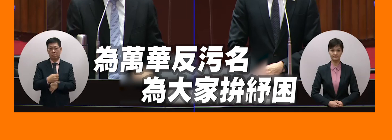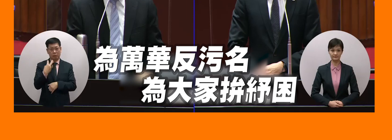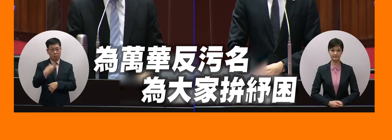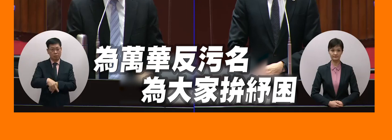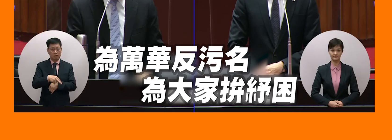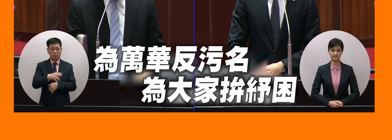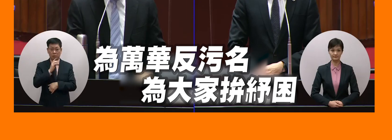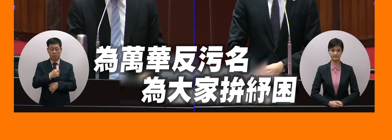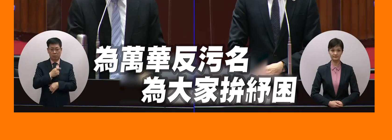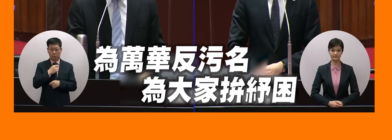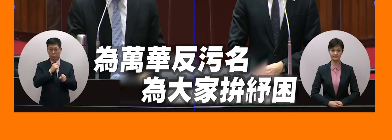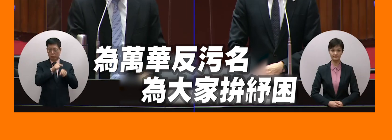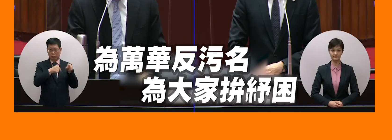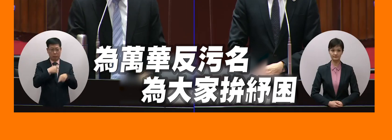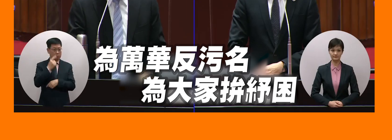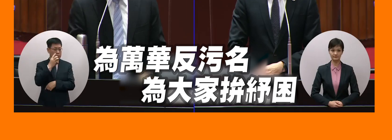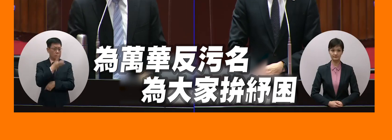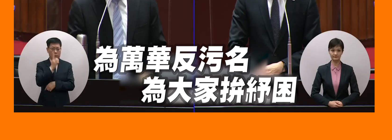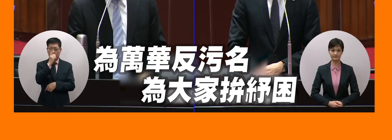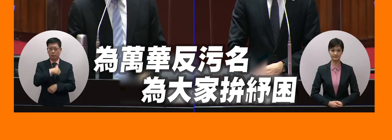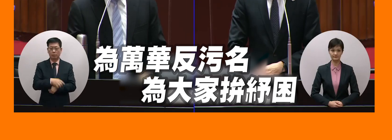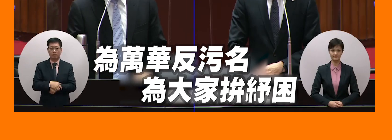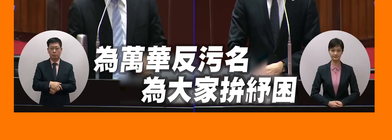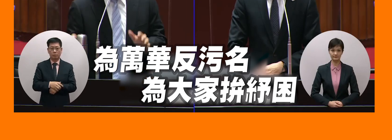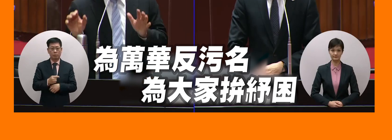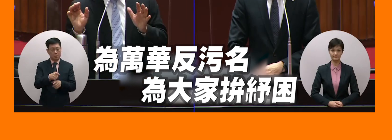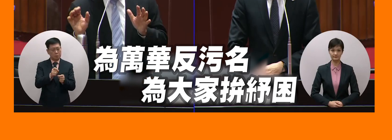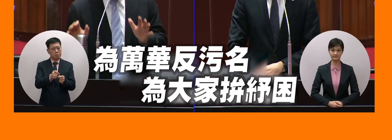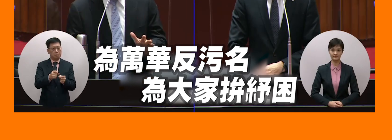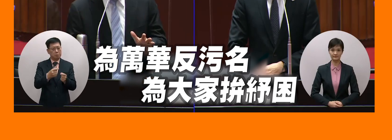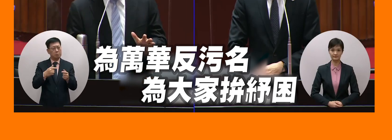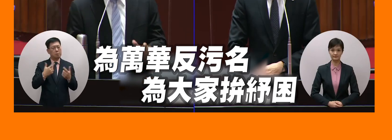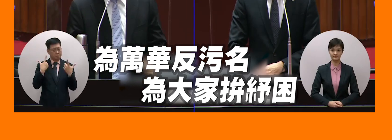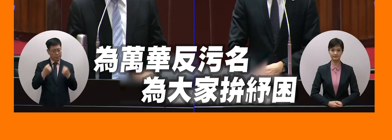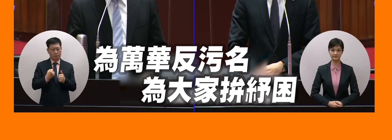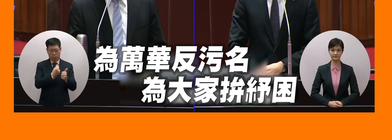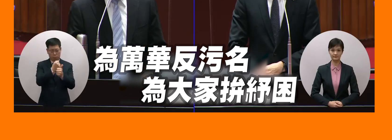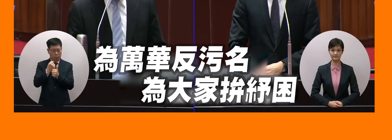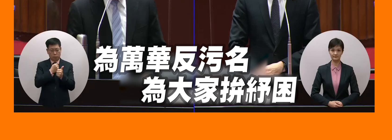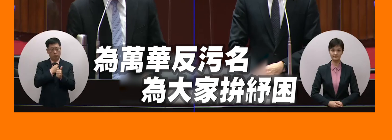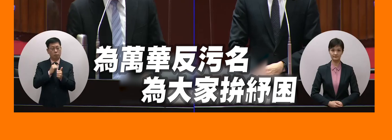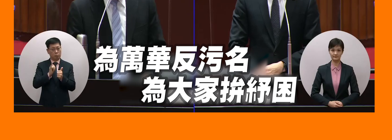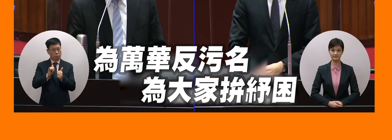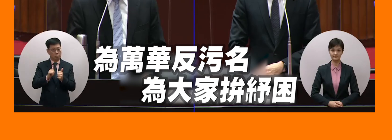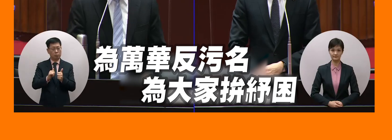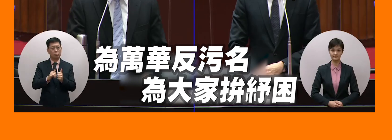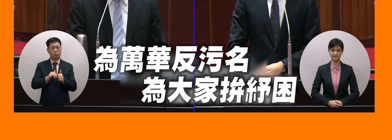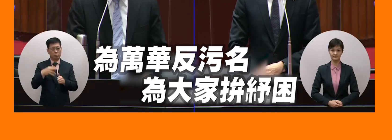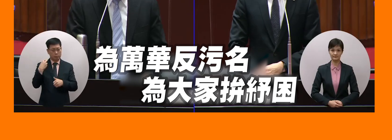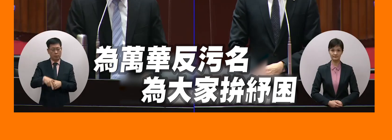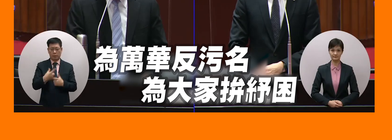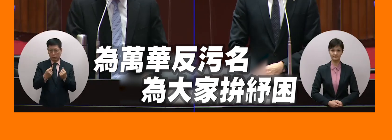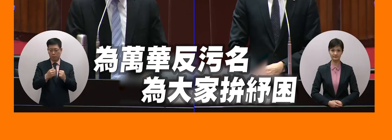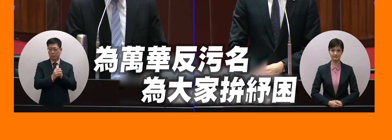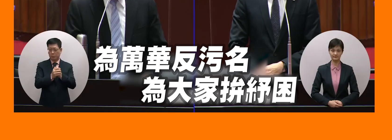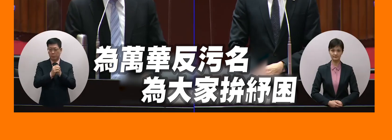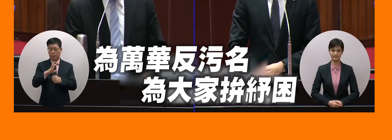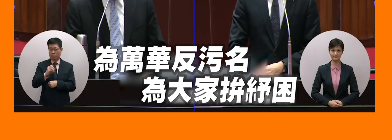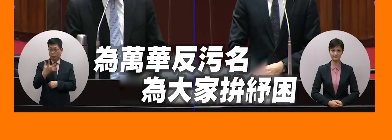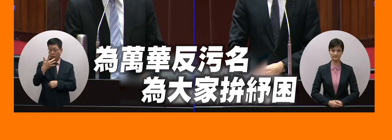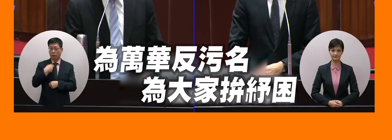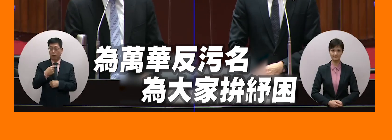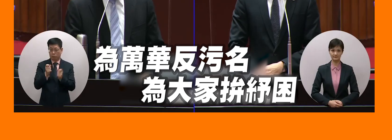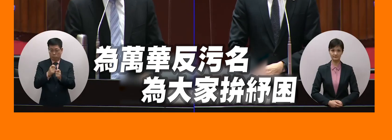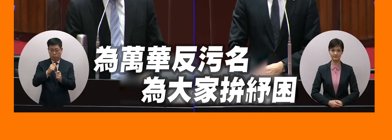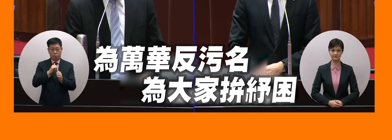應該去世所以這漸漸已經在控制那也知道我們拜託萬華地